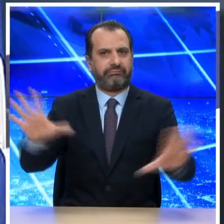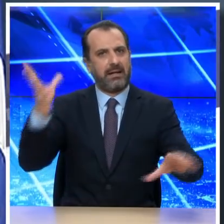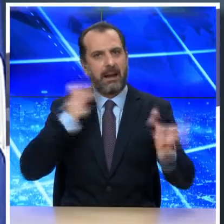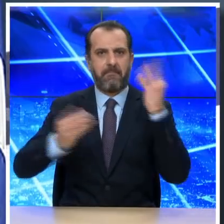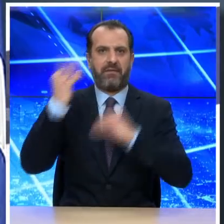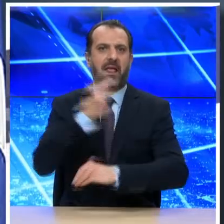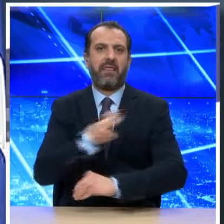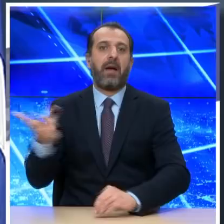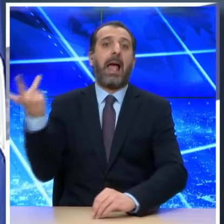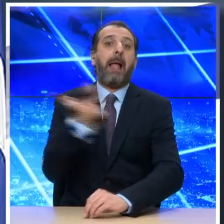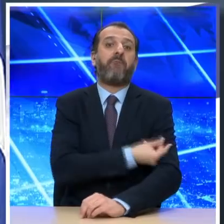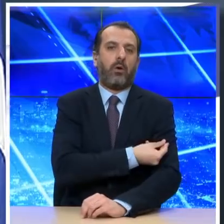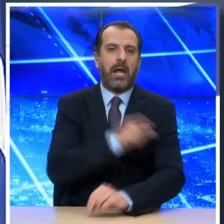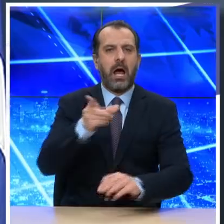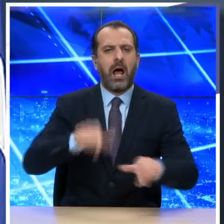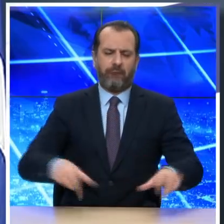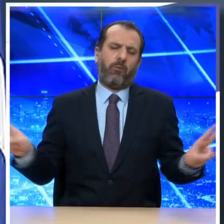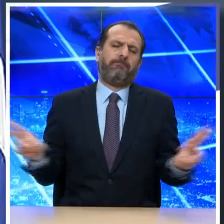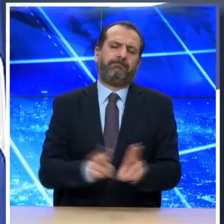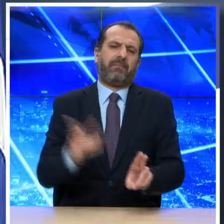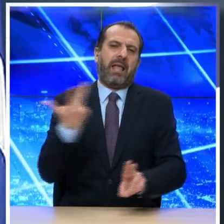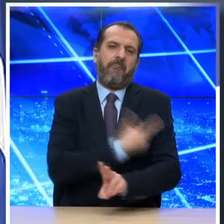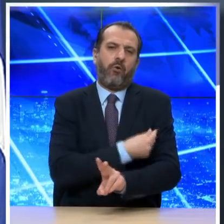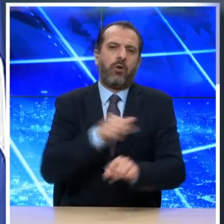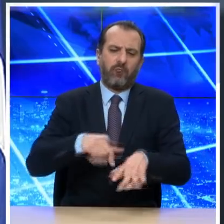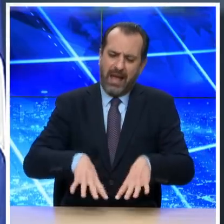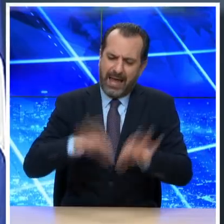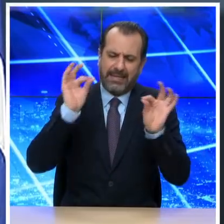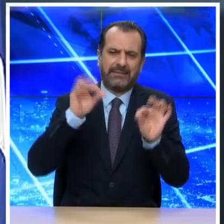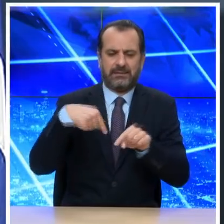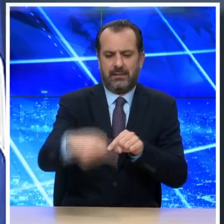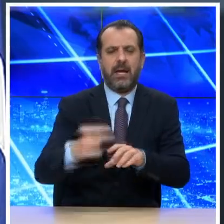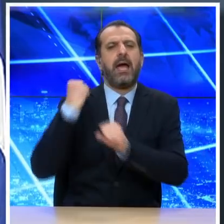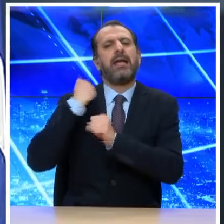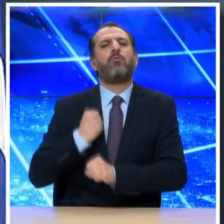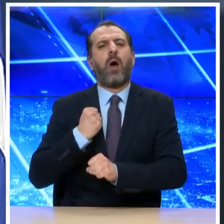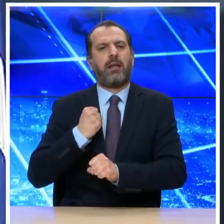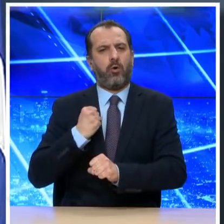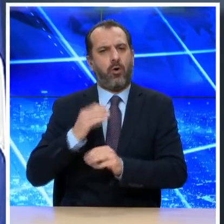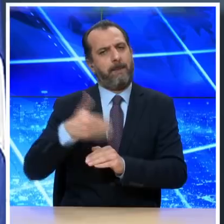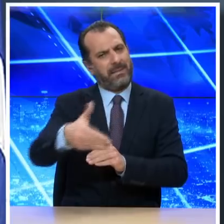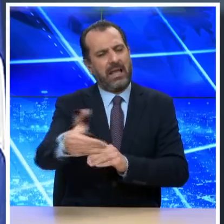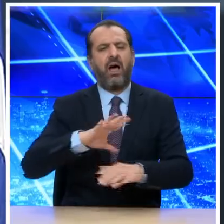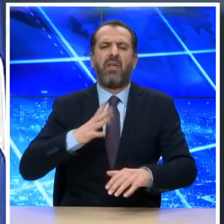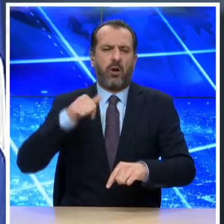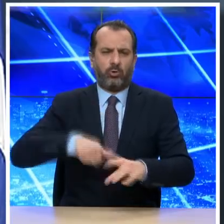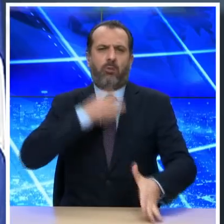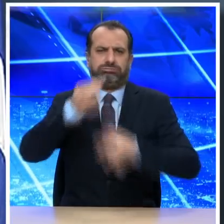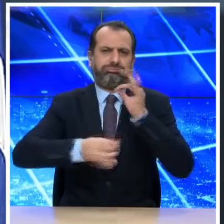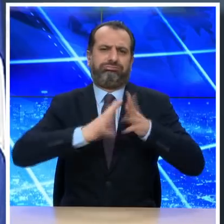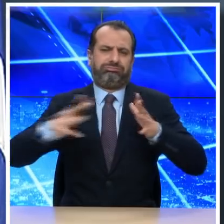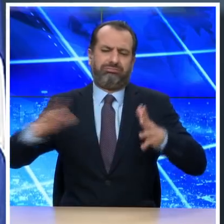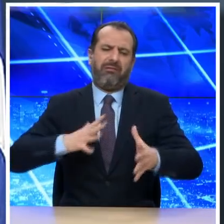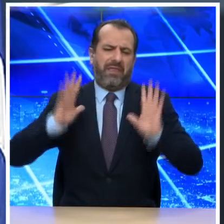τα εμβόλια που θα έχουμε στα αρχιάγια μας στις αρχές του χρόνου. Έχουμε χρόνο για να συζητήσουμε για αυτά μέσα στις επόμενες εβδομάδες. Το μόνο